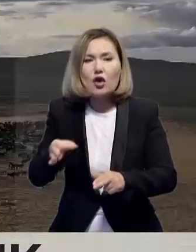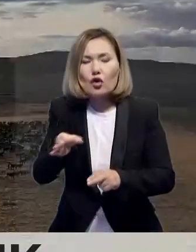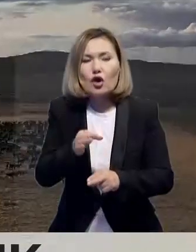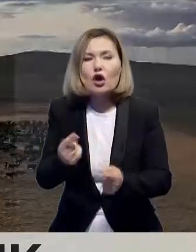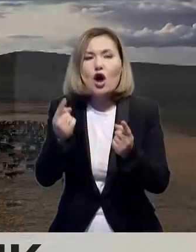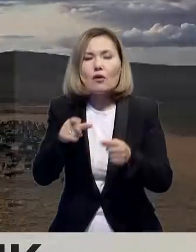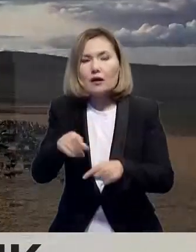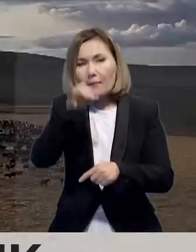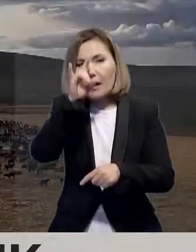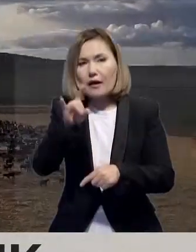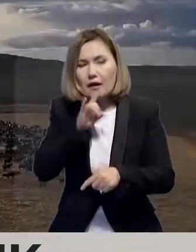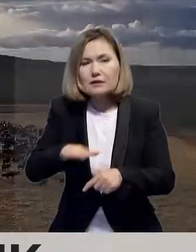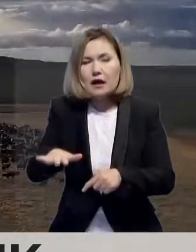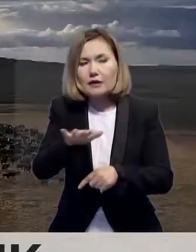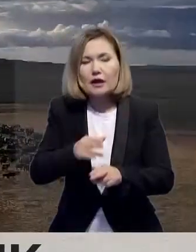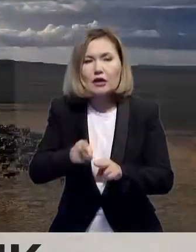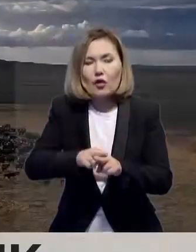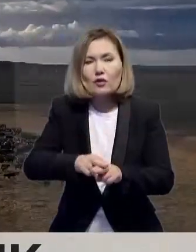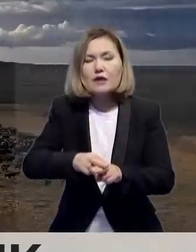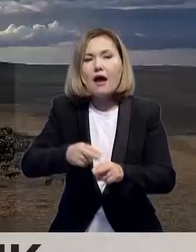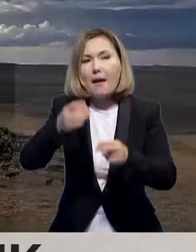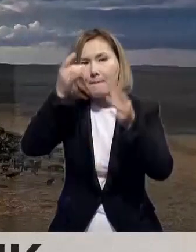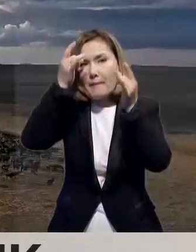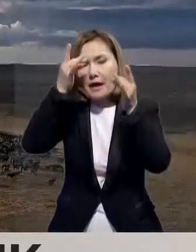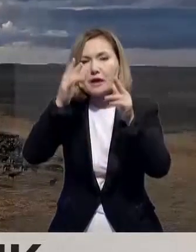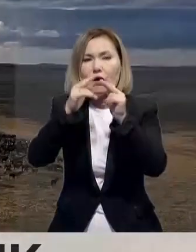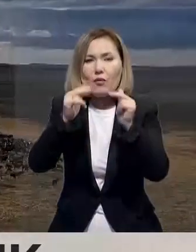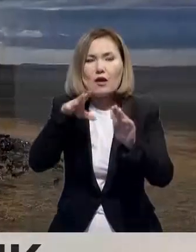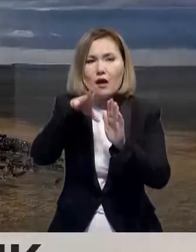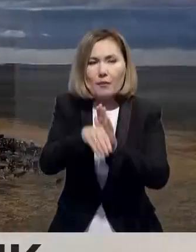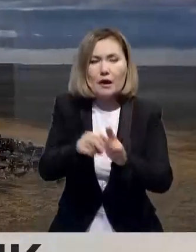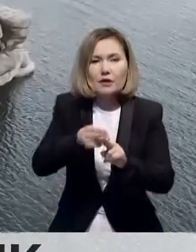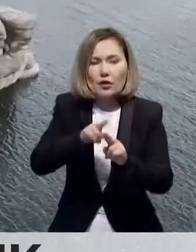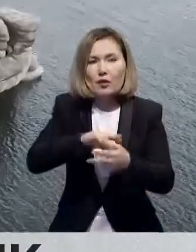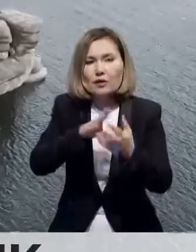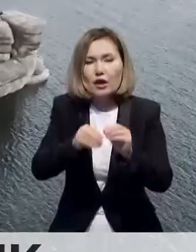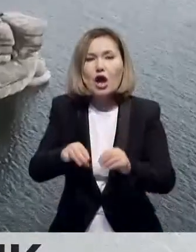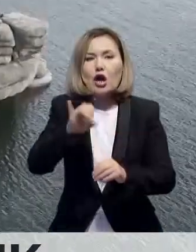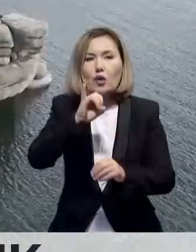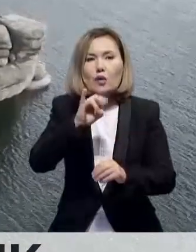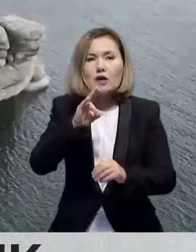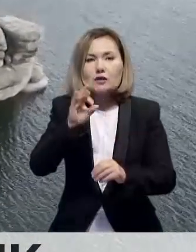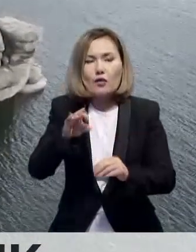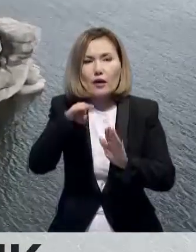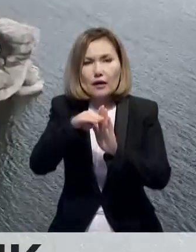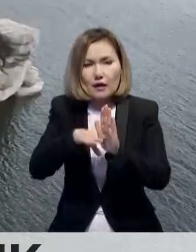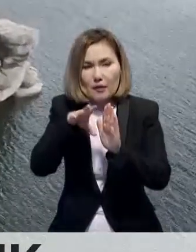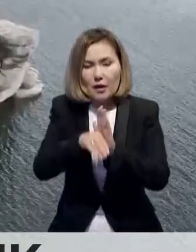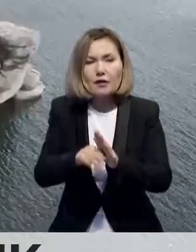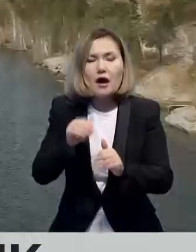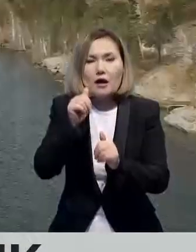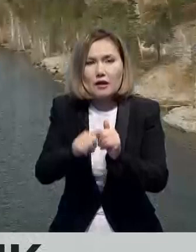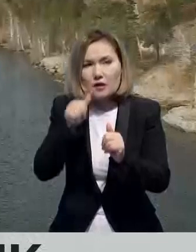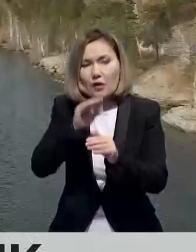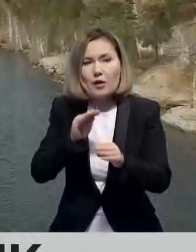жолының Қазақстан жермен өткін тармағы. Міне осылар әлемдік мұралардың материалдық тізіміне енді. Бұлардың қатары тағы толықты